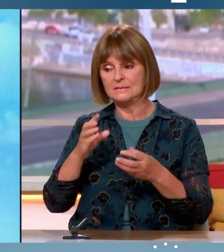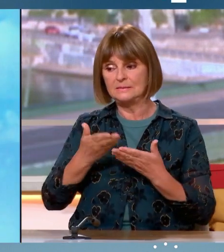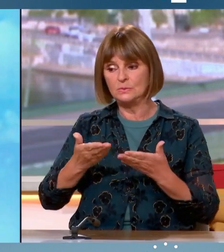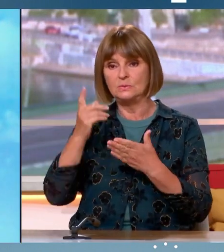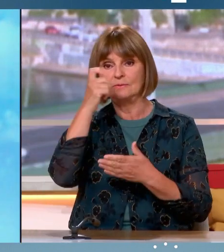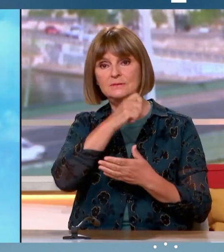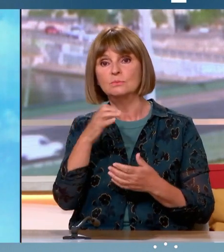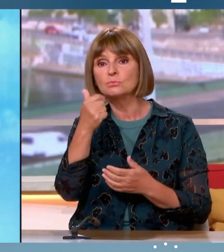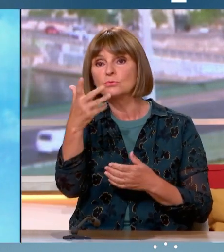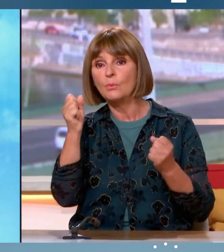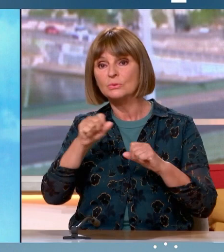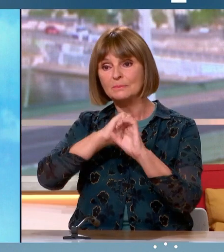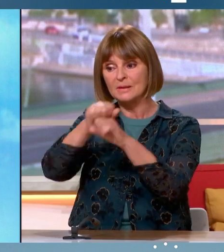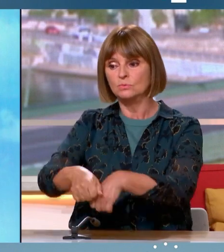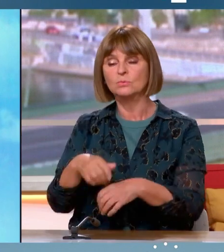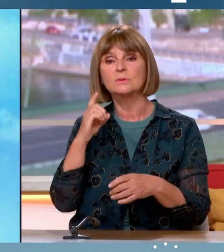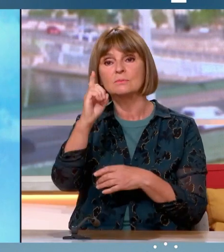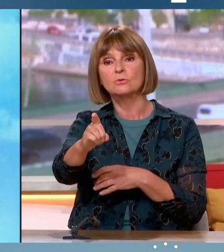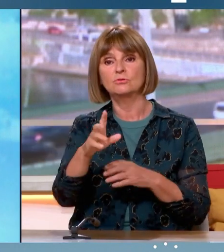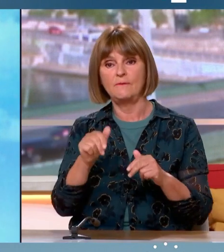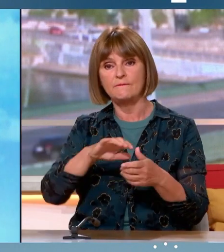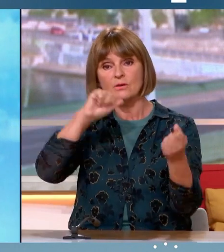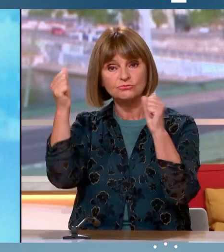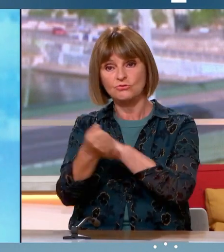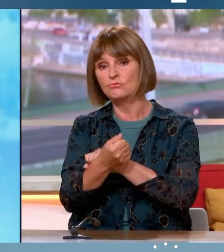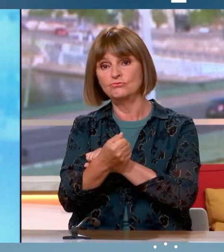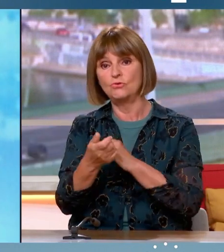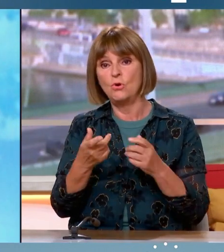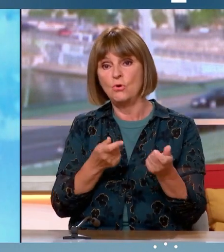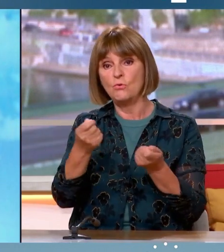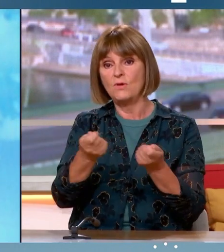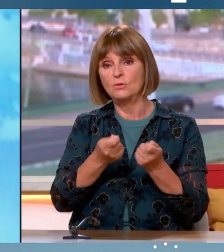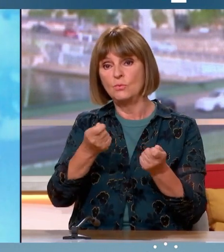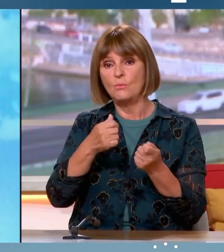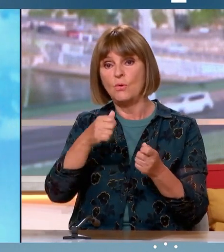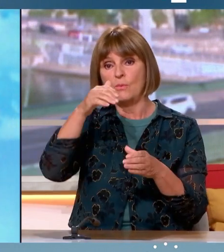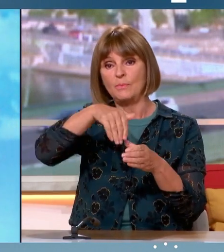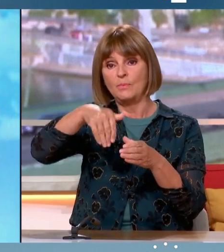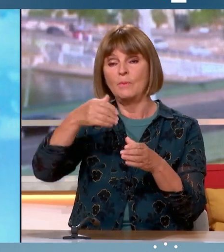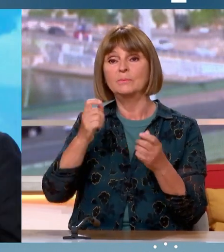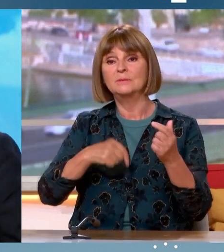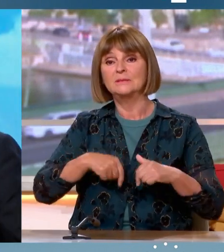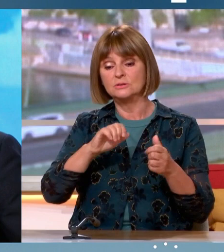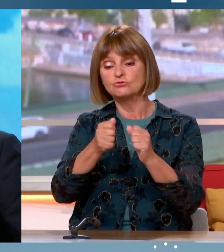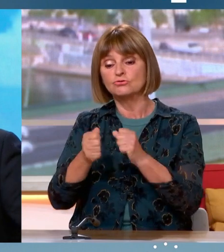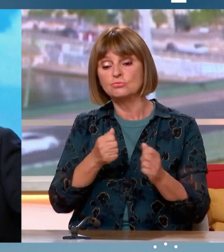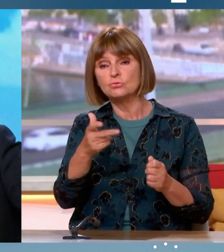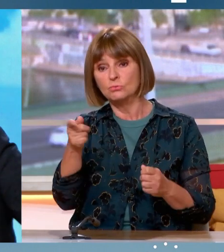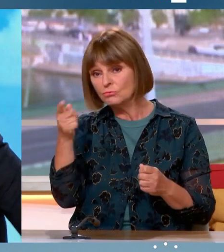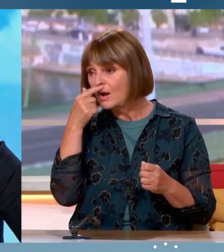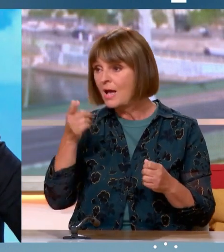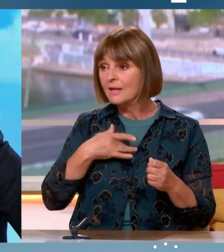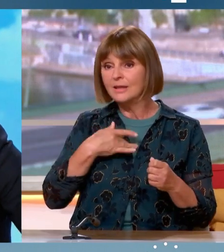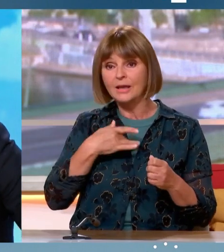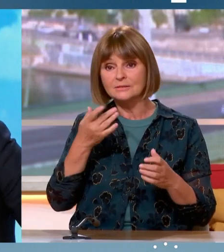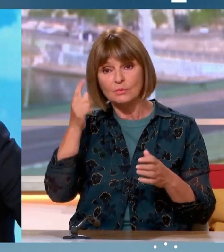Certains pourraient être battus dimanche. Il y aura donc un remaniement. Quoi qu'il arrive après ces législatives, on dit que vous, vous seriez très intéressé pour entrer dans un gouvernement. Oui,